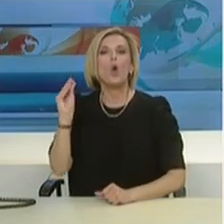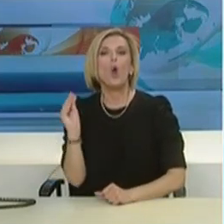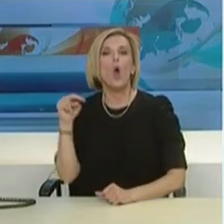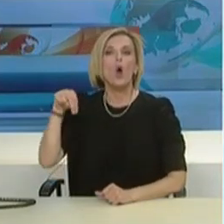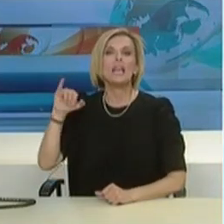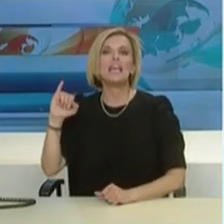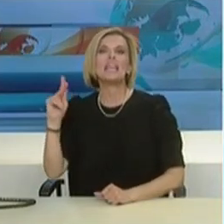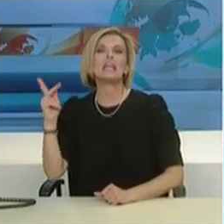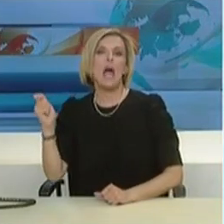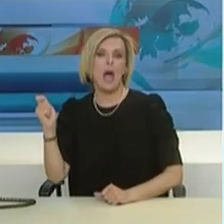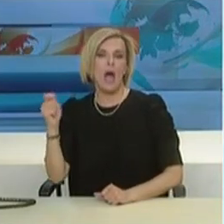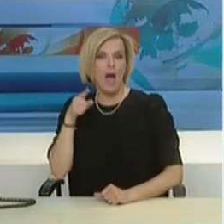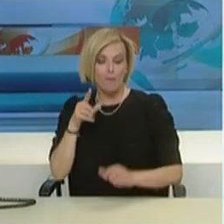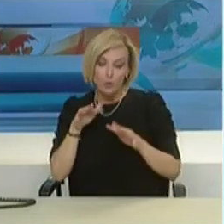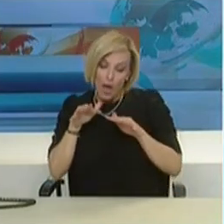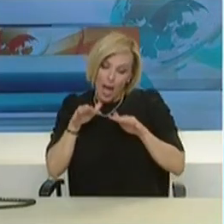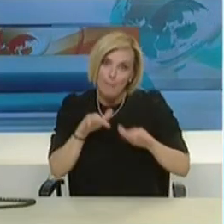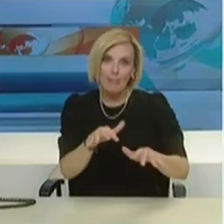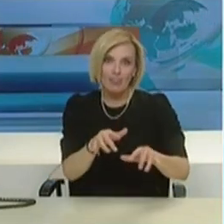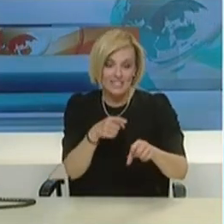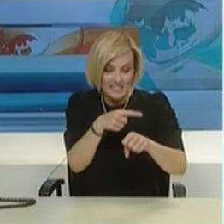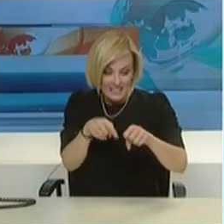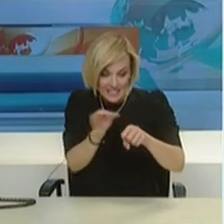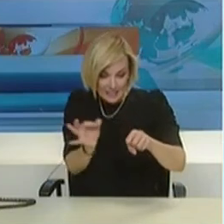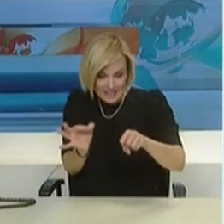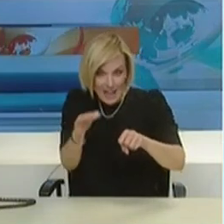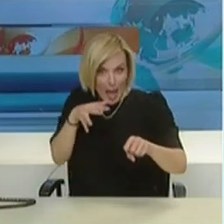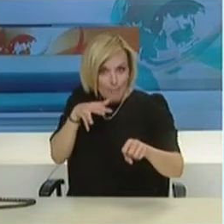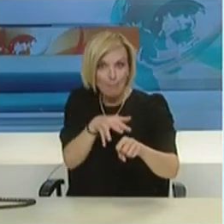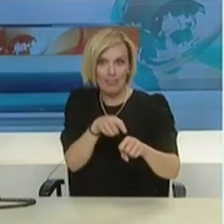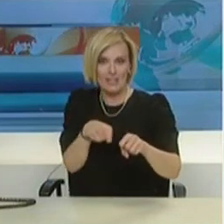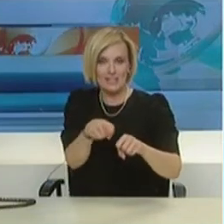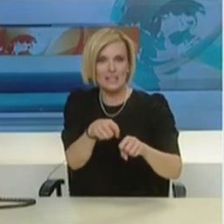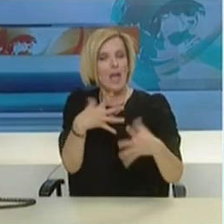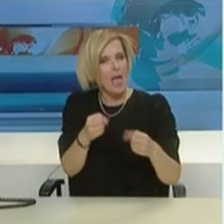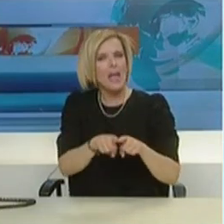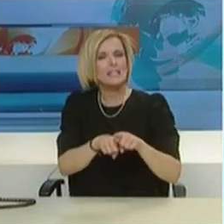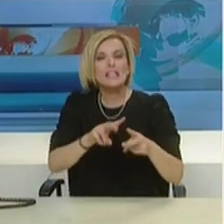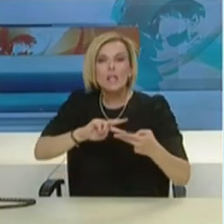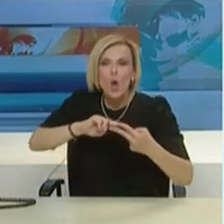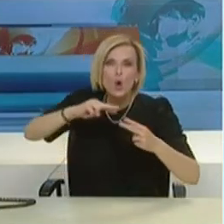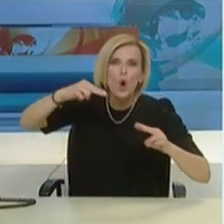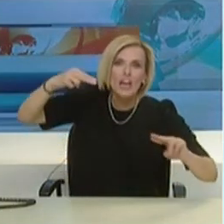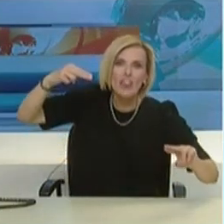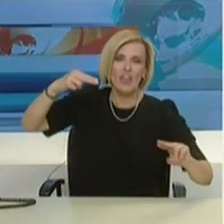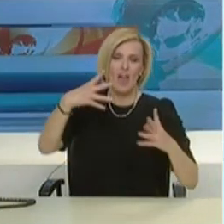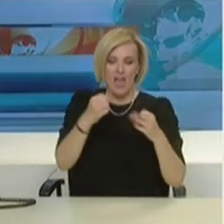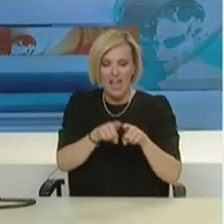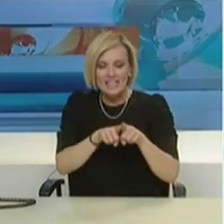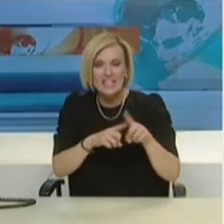επιτίθενται στον ιό και παράγονται με διαγωνιδιακές τεχνικές οι οποίες